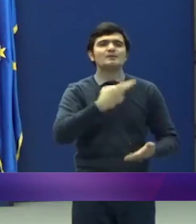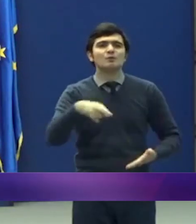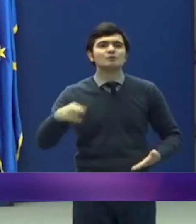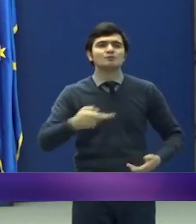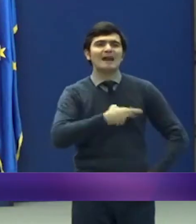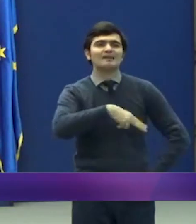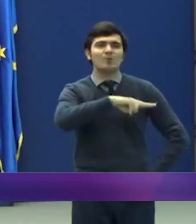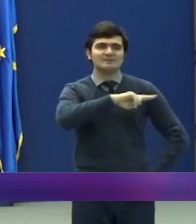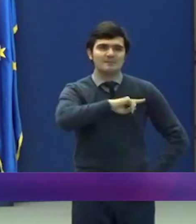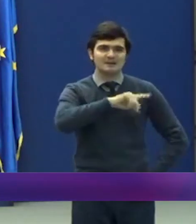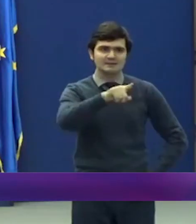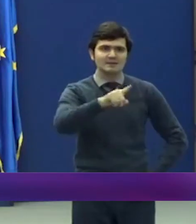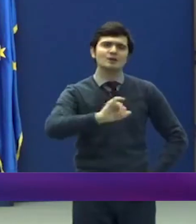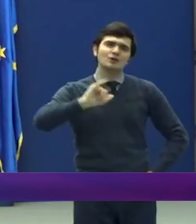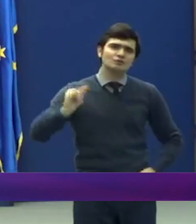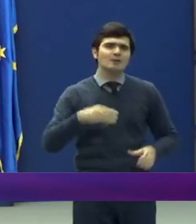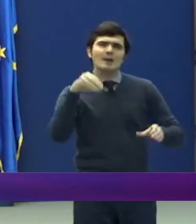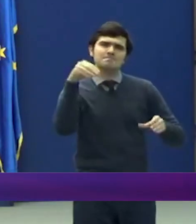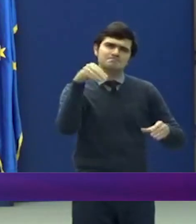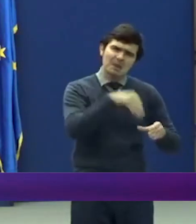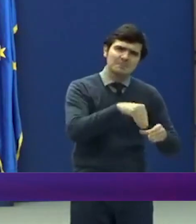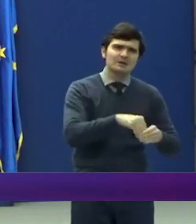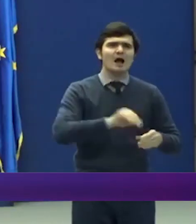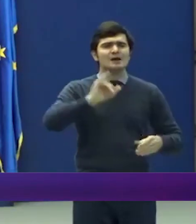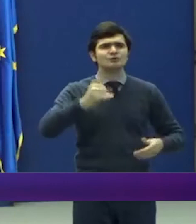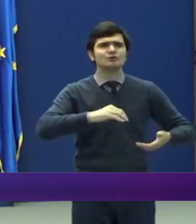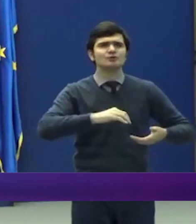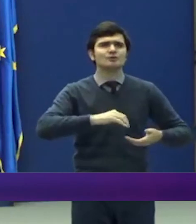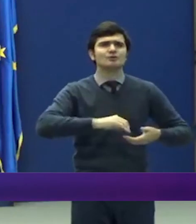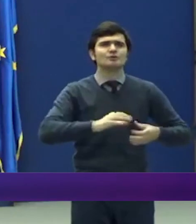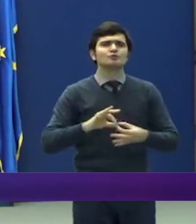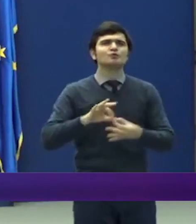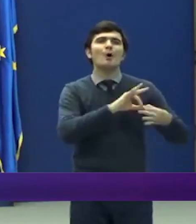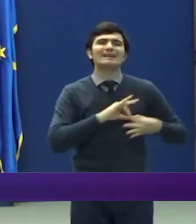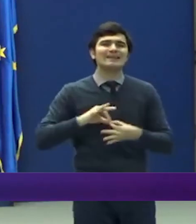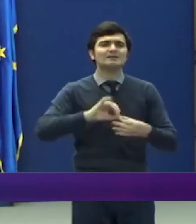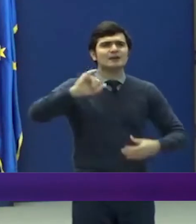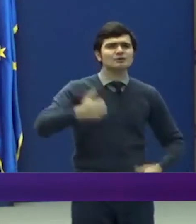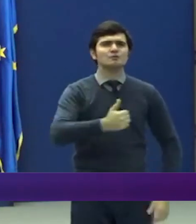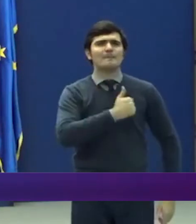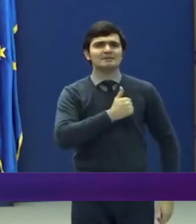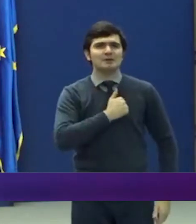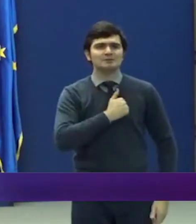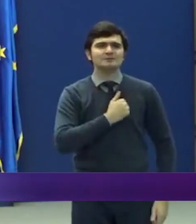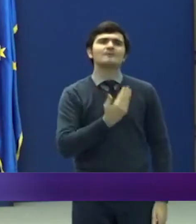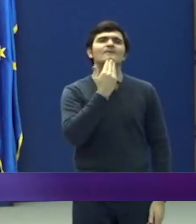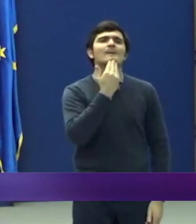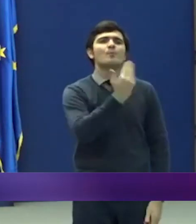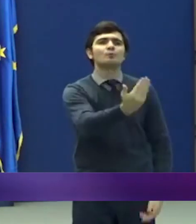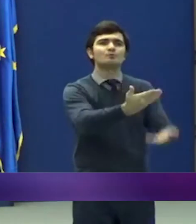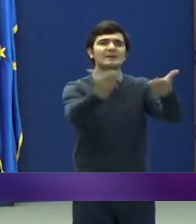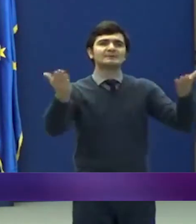responsabilitate, de implicare, de solidaritate și de patriotism. Vă mulțumesc!